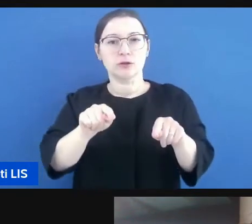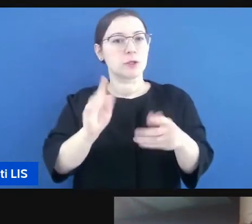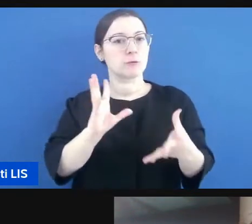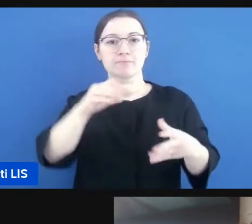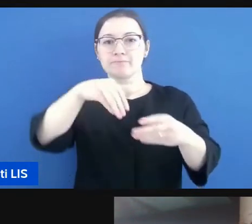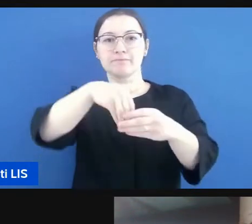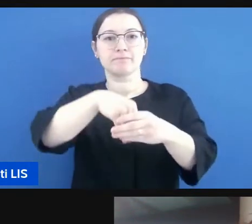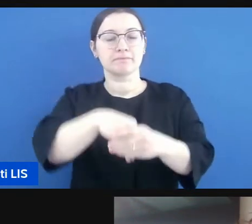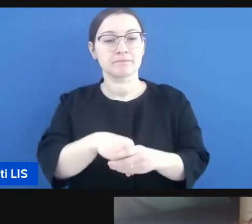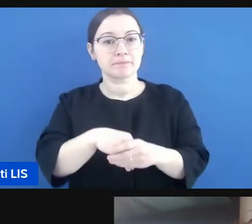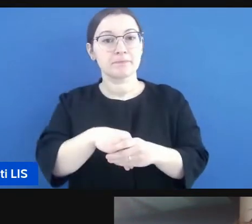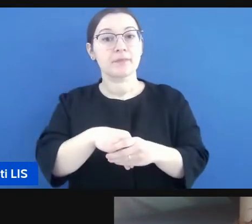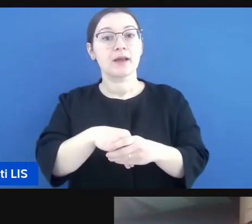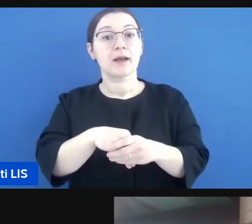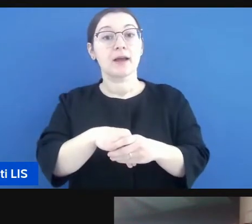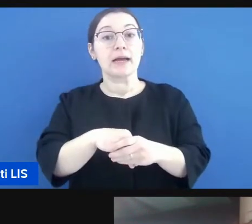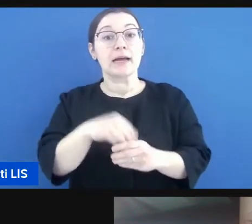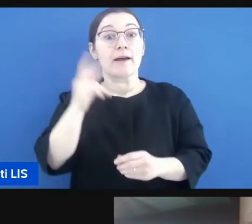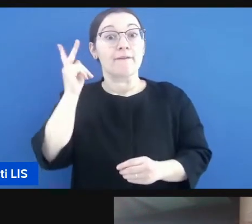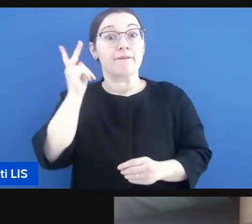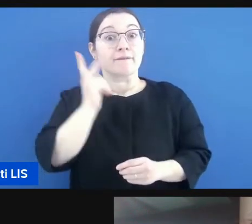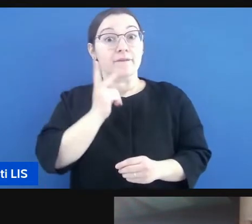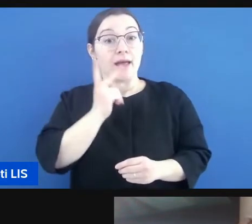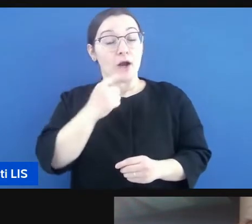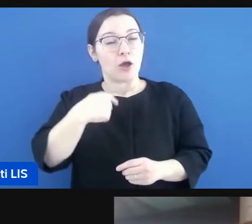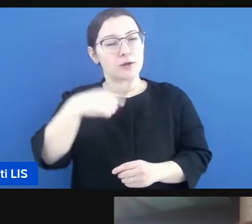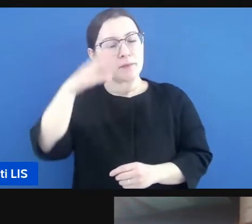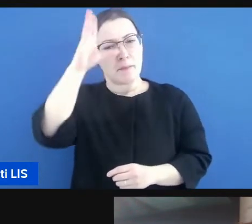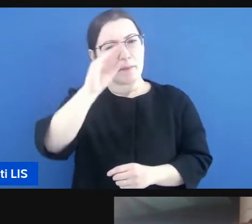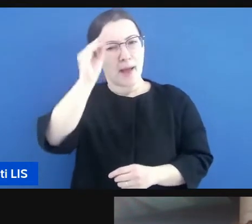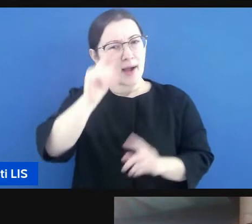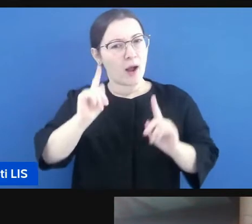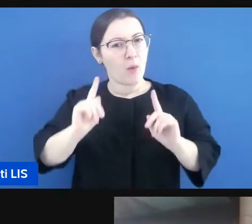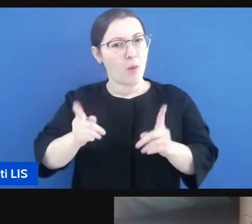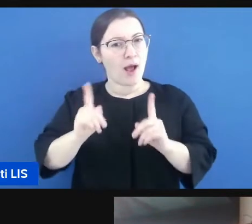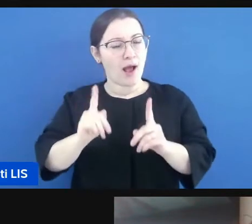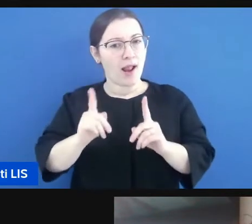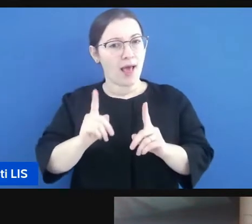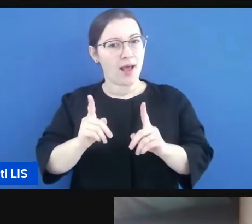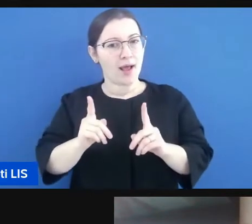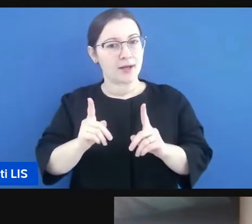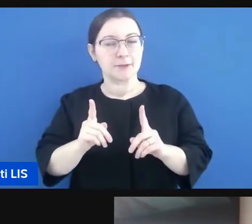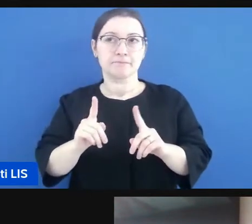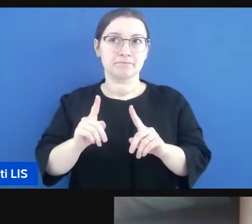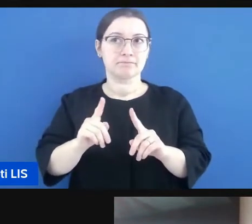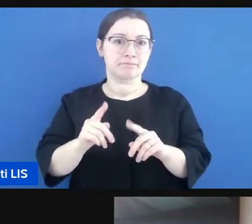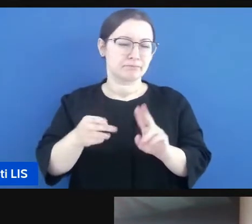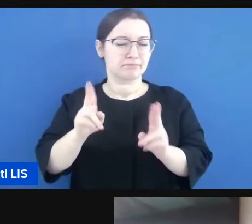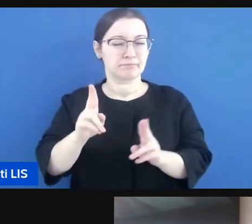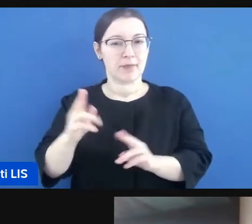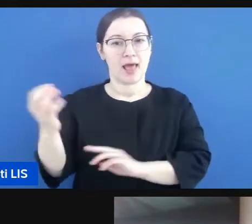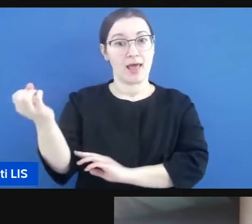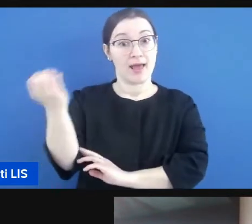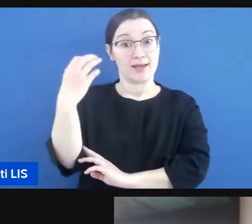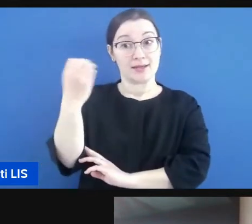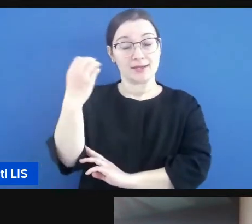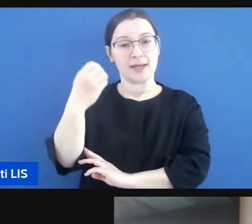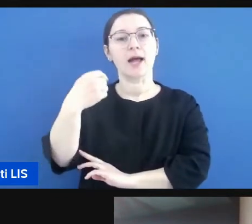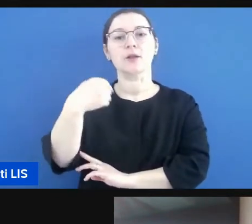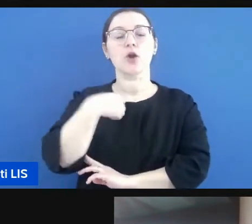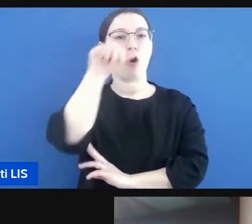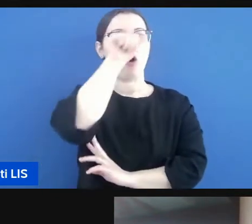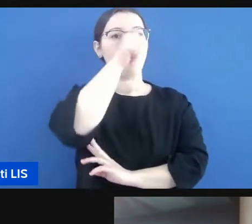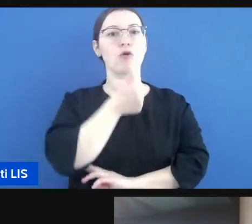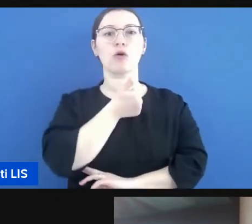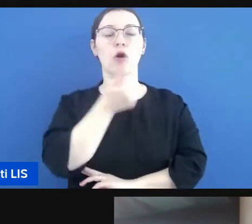ma fortunatamente ho imparato ho dovuto imparare e mi hanno insegnato a fare il genitore e quindi